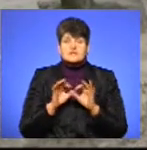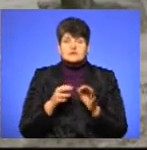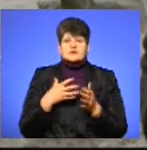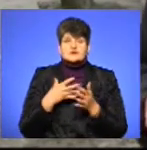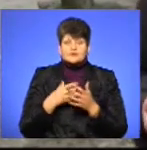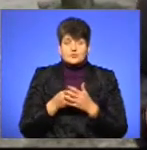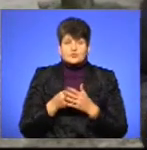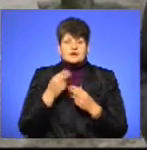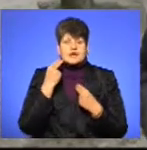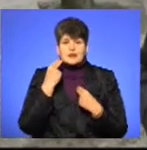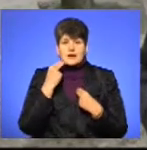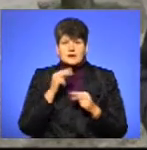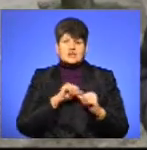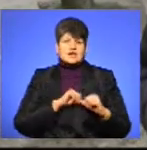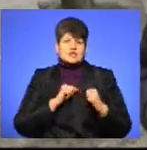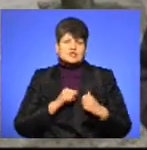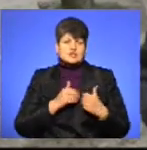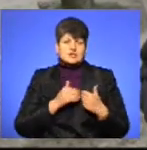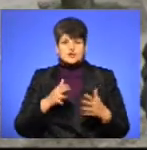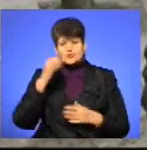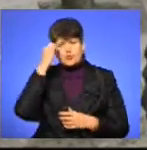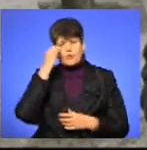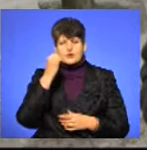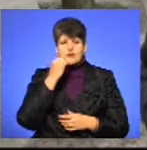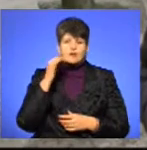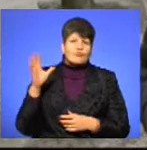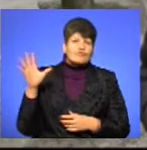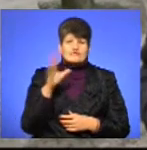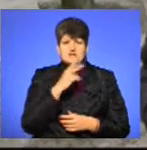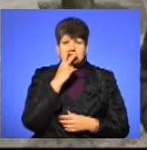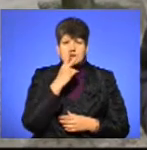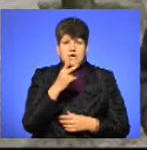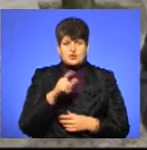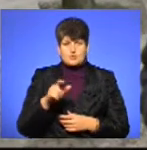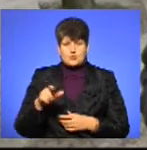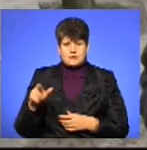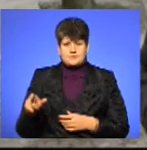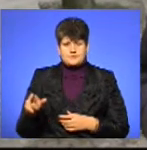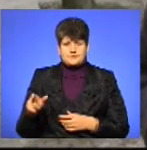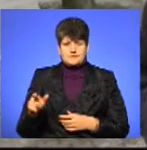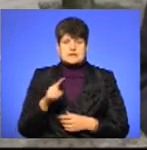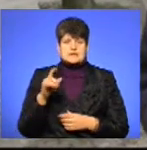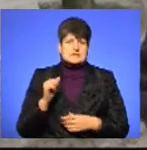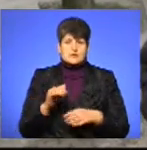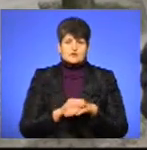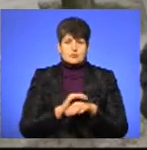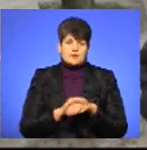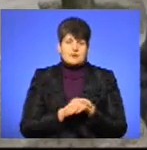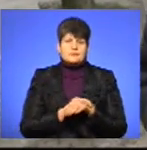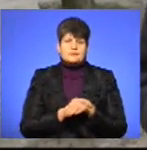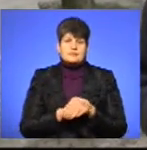свою найкращу, найщирішу подяку всім зрячим людям за добро, за